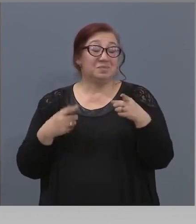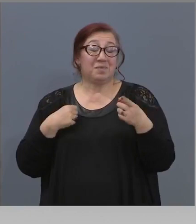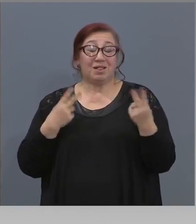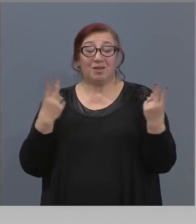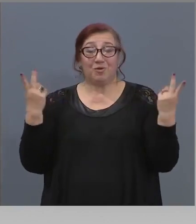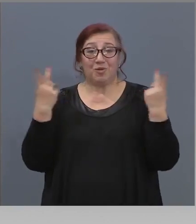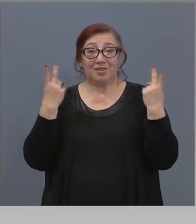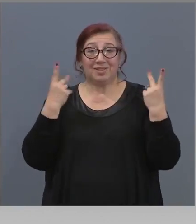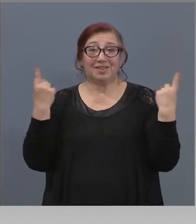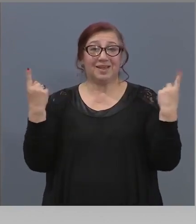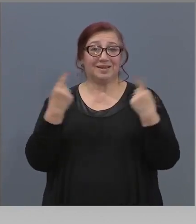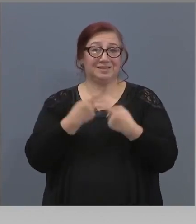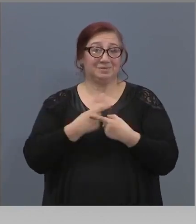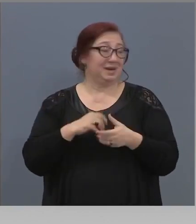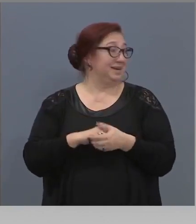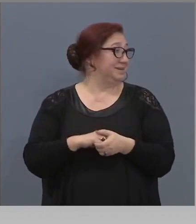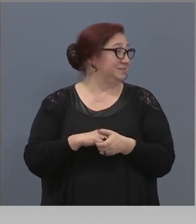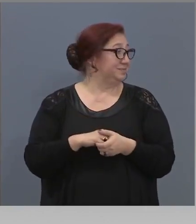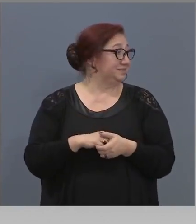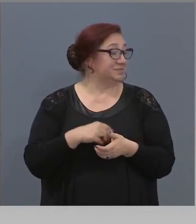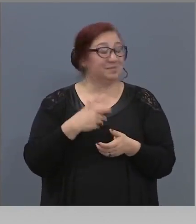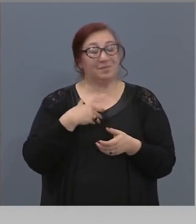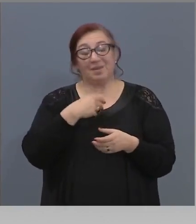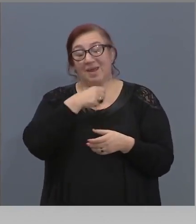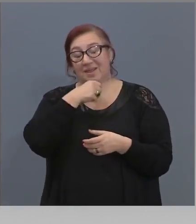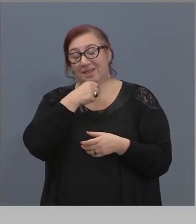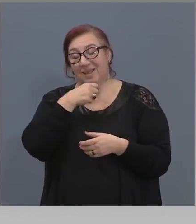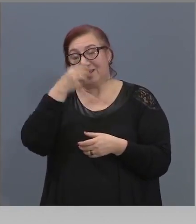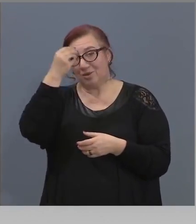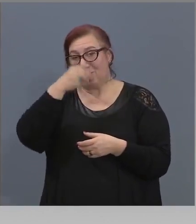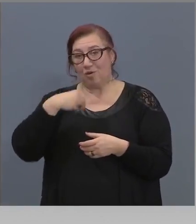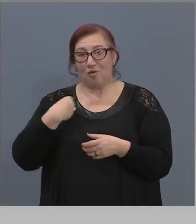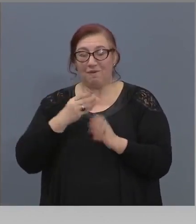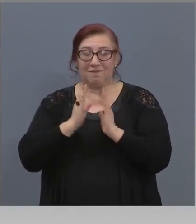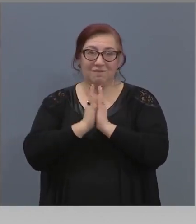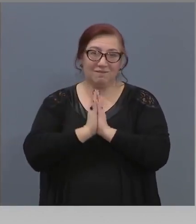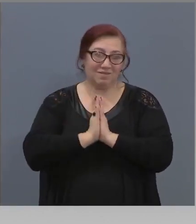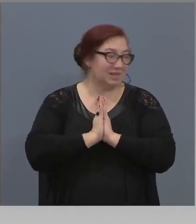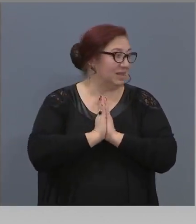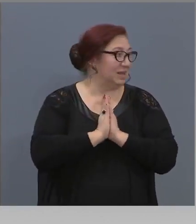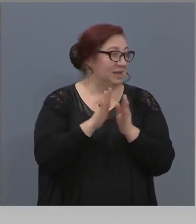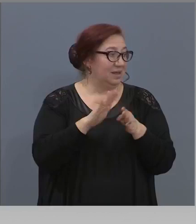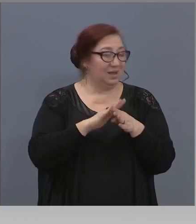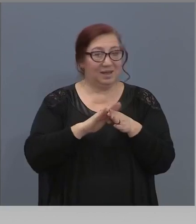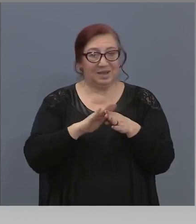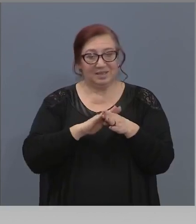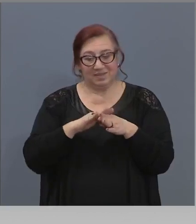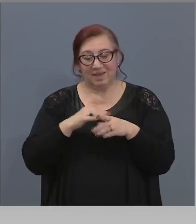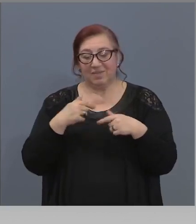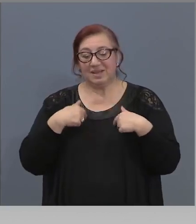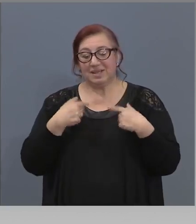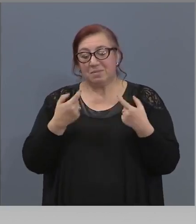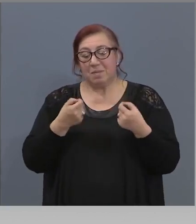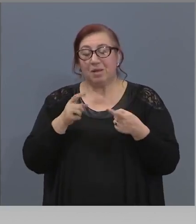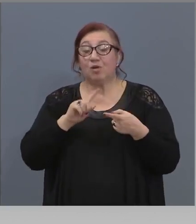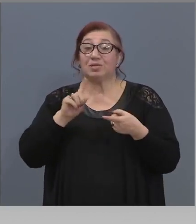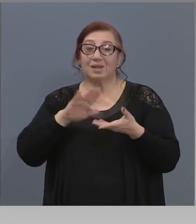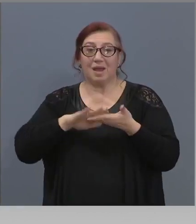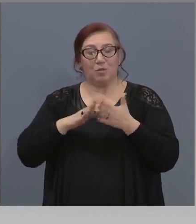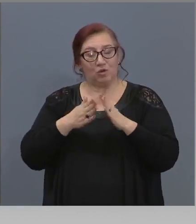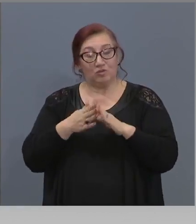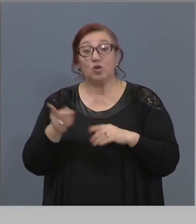Ох, Дазвладика, извинявай и до... Тукът ни доберихте деподготвени. Утре го питайте